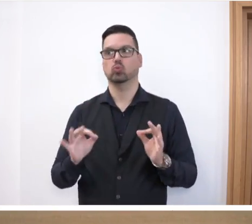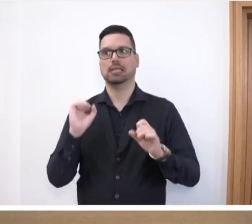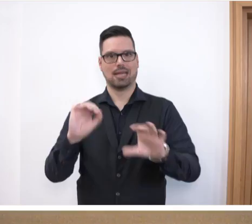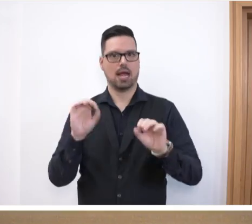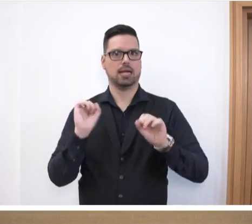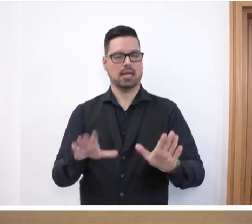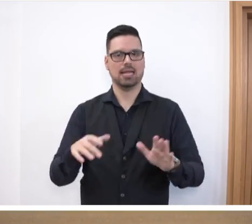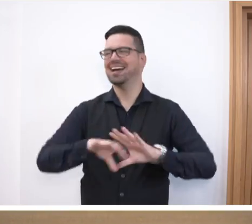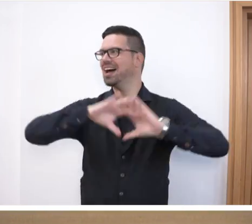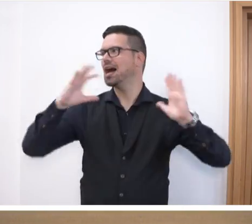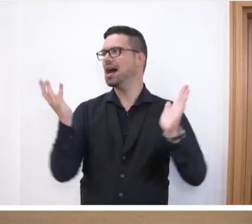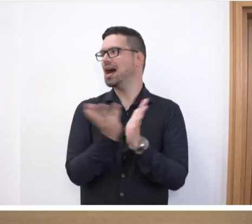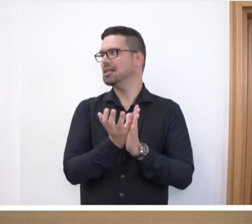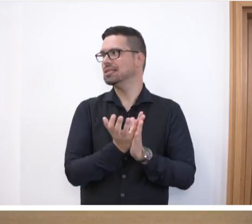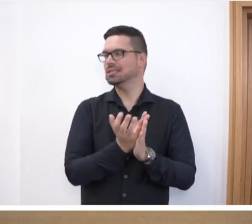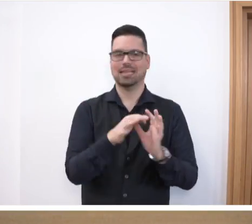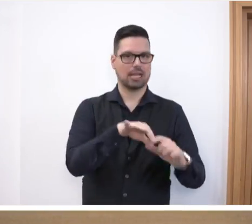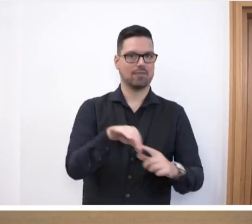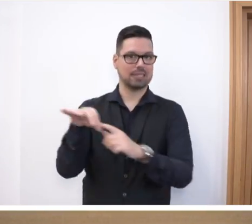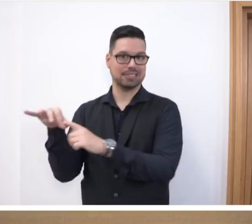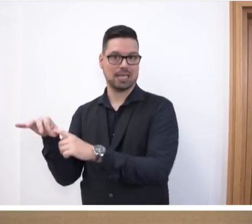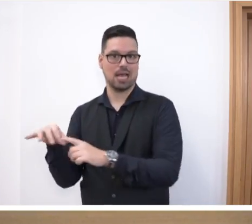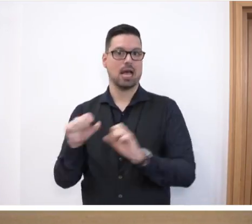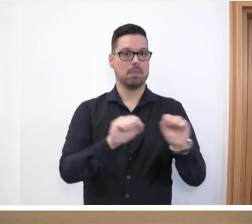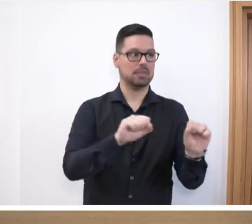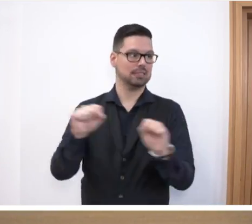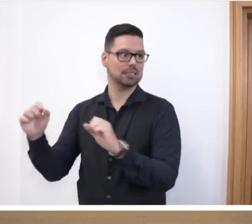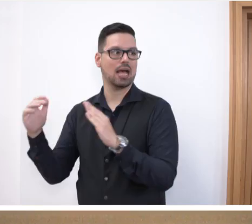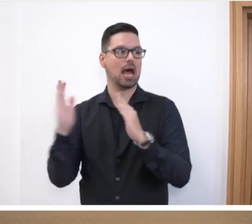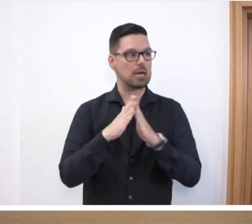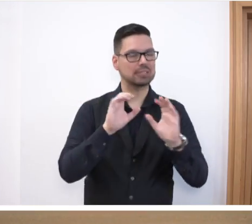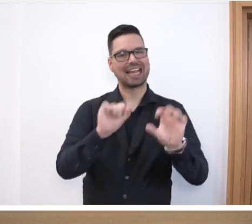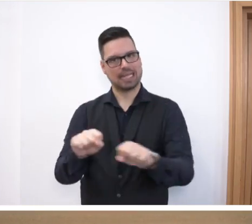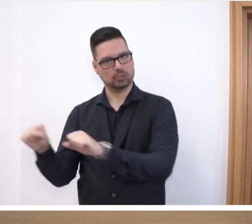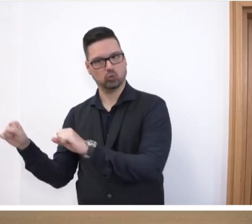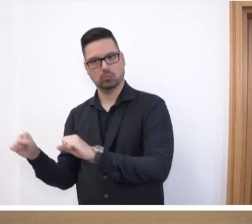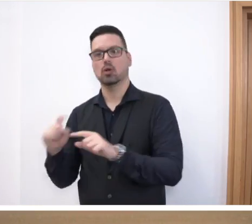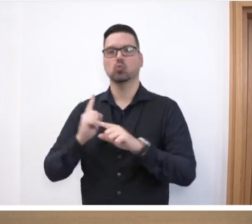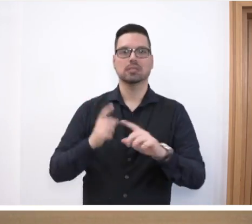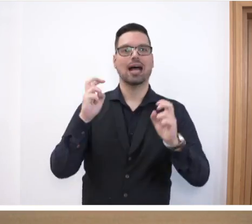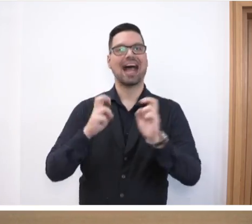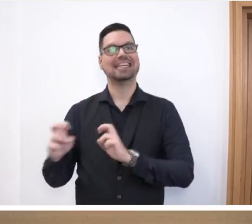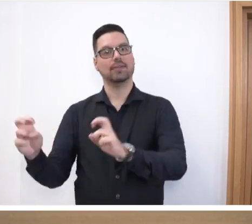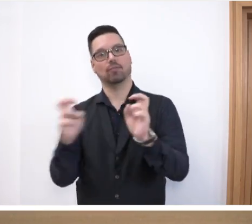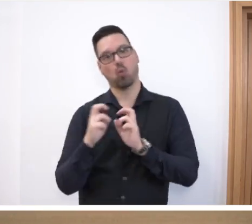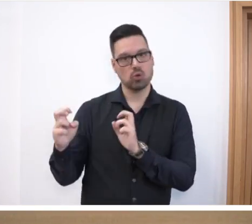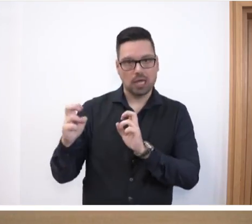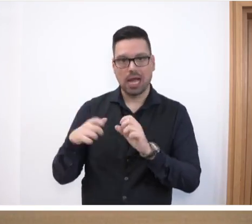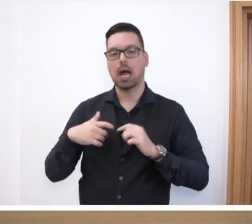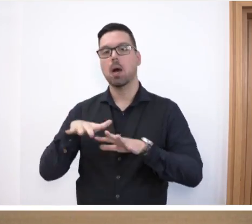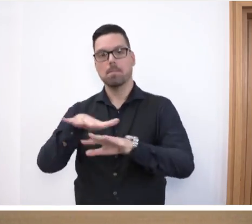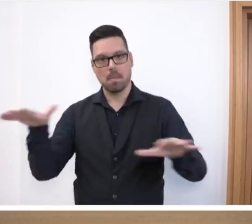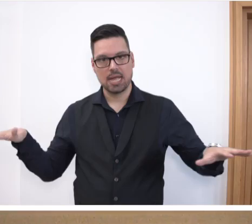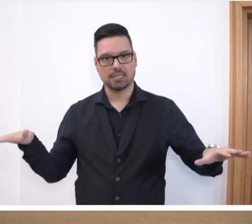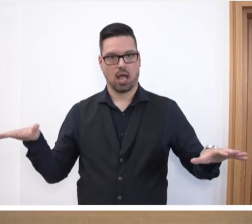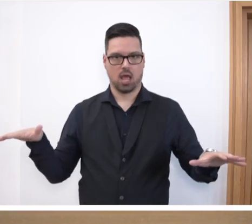haben, dass alle Quartierbesitzer, Hauseigentümer und Anwohner dort ihren Beitrag